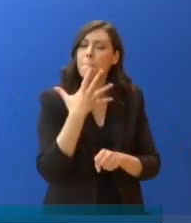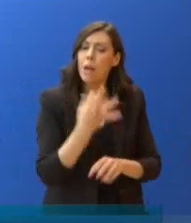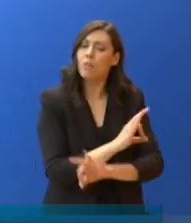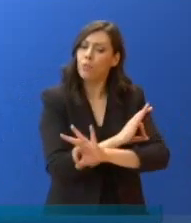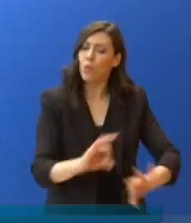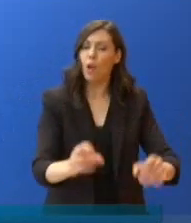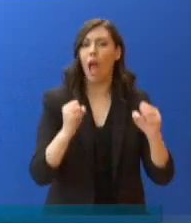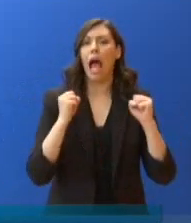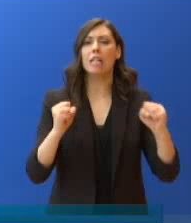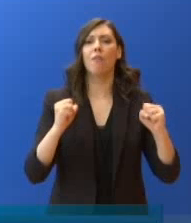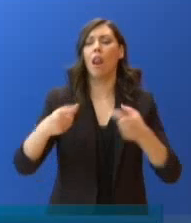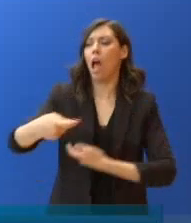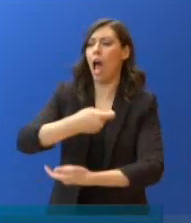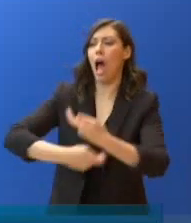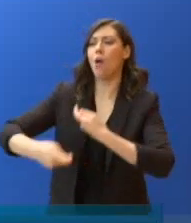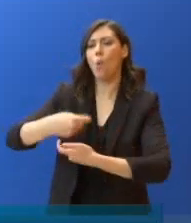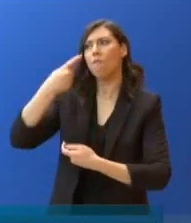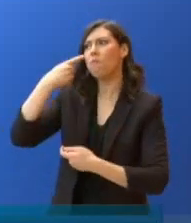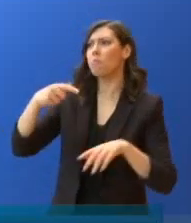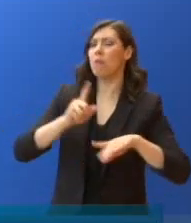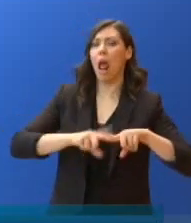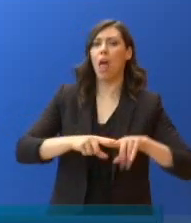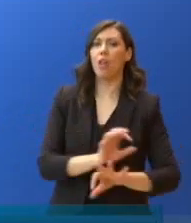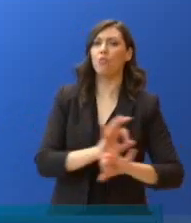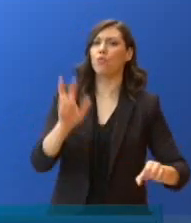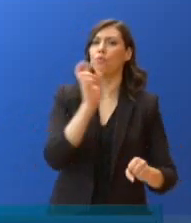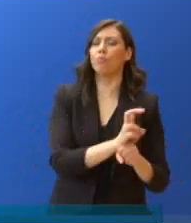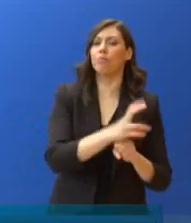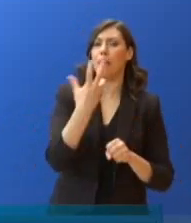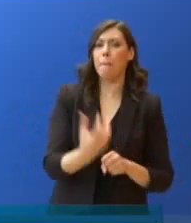ταμιακών διαθεσίμων προς τις αγορές ότι η Ελλάδα είναι έτοιμη να αποπληρώσει τις υποχρεώσεις της.